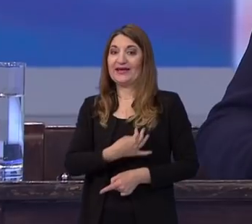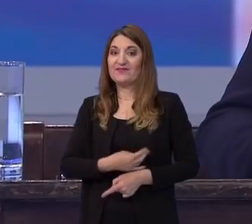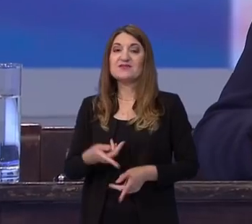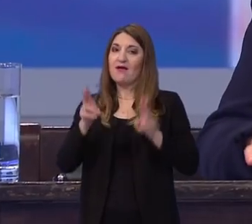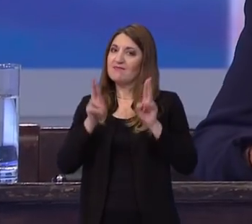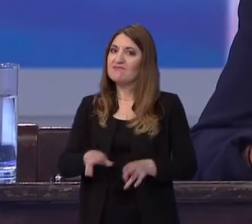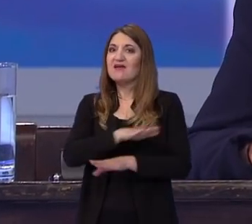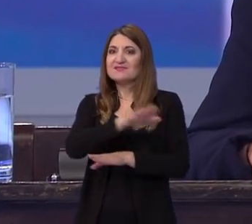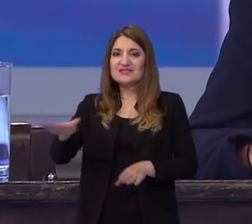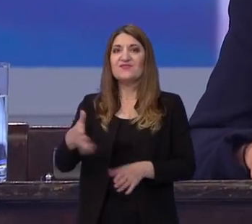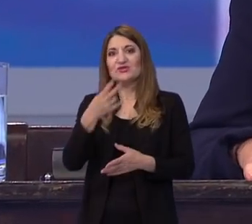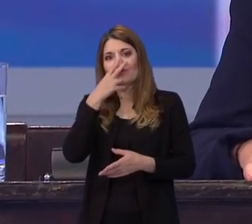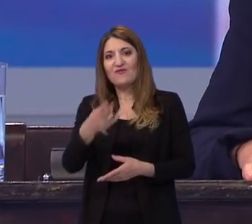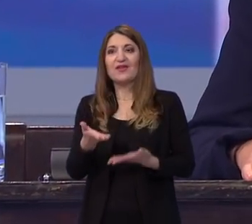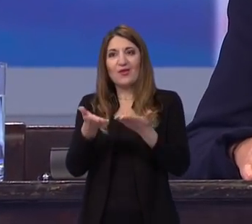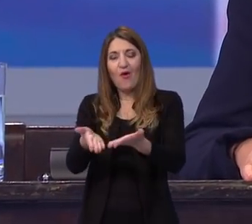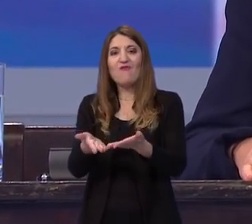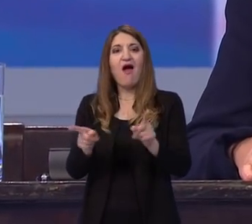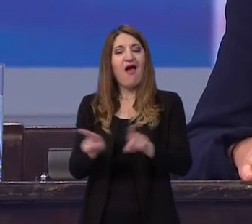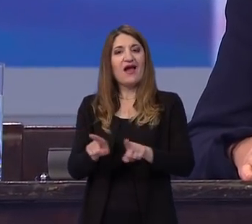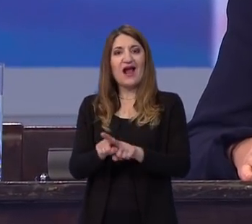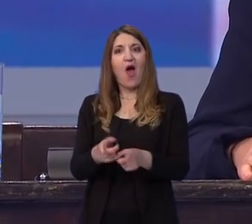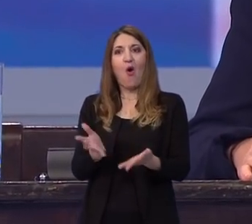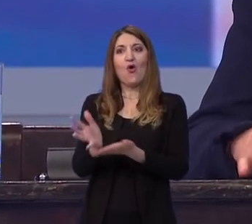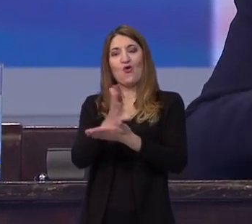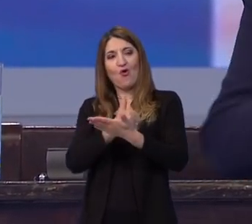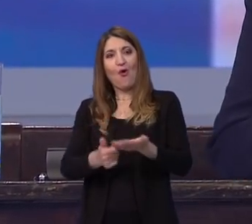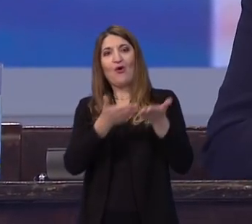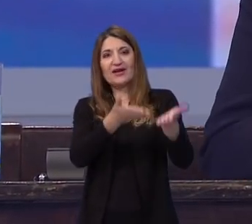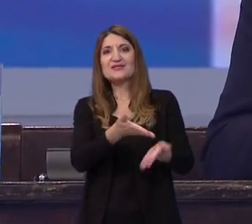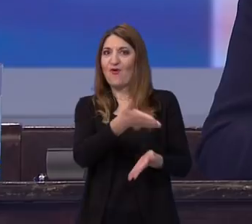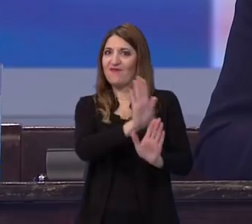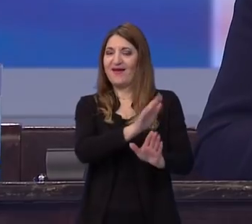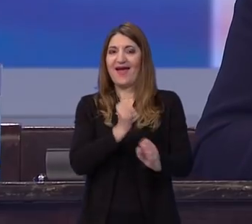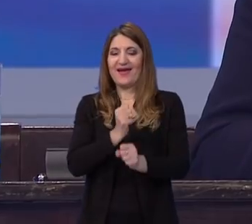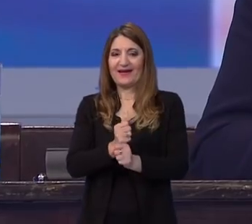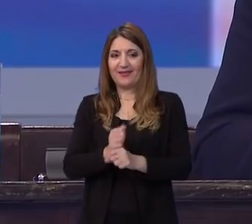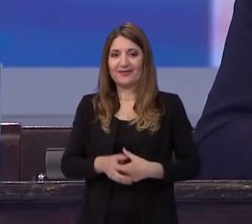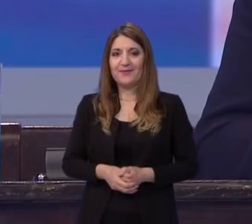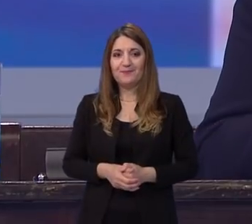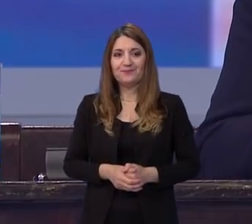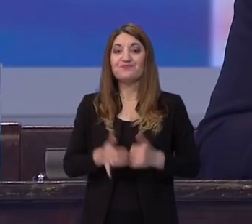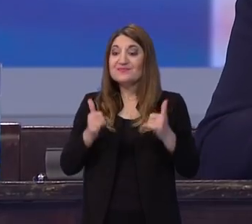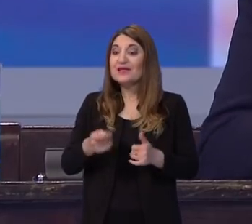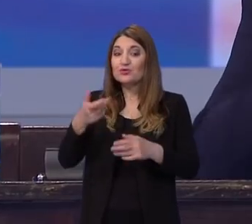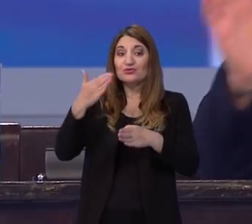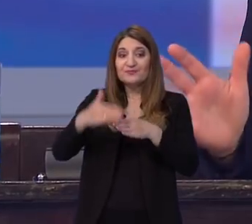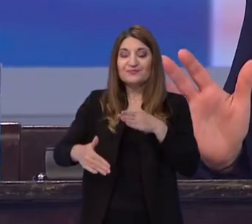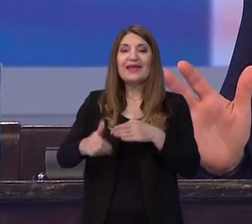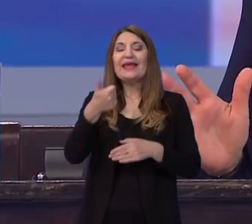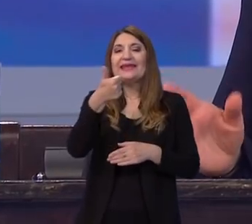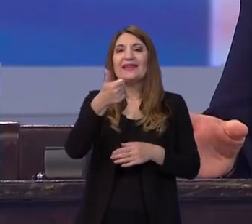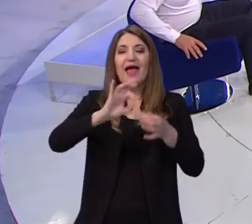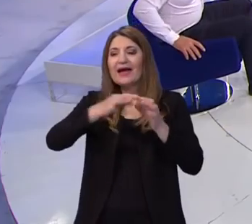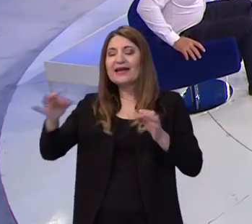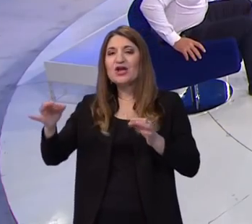Zaista svi ćemo imati koristi od njihovog rada. Evo, pred kraj, jedna rečenica